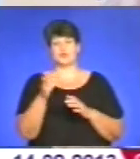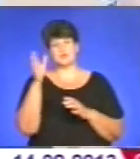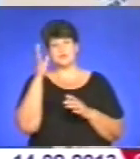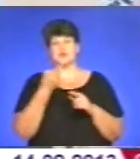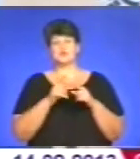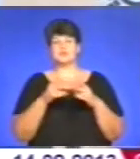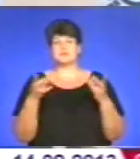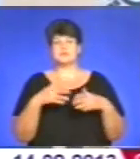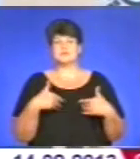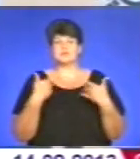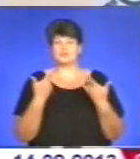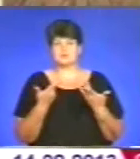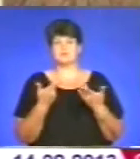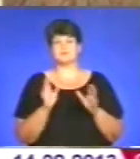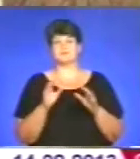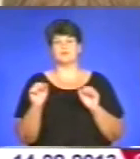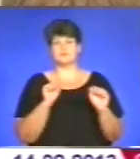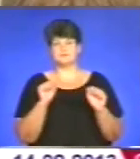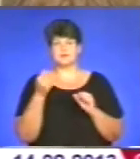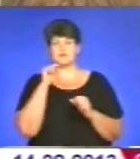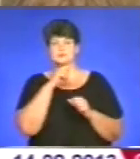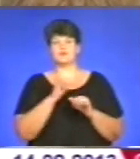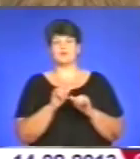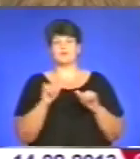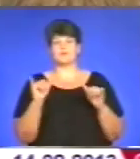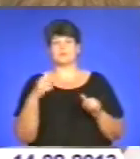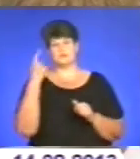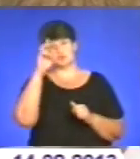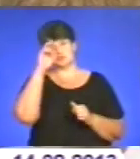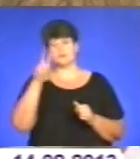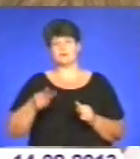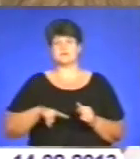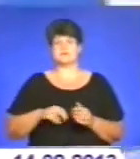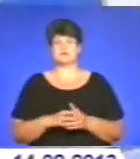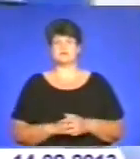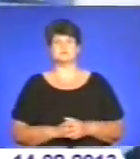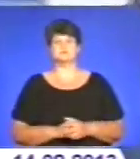потрібно звернутися у Департамент економічного розвитку облдержадміністрації.